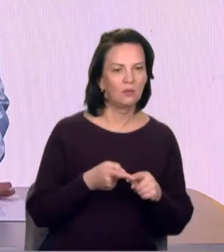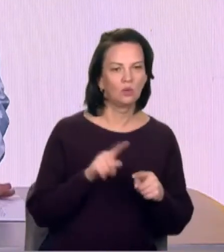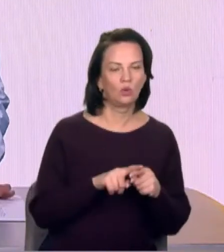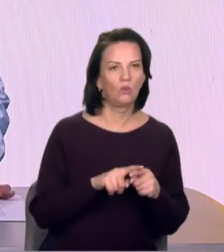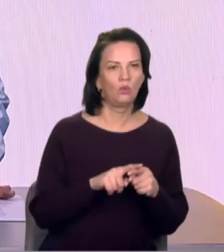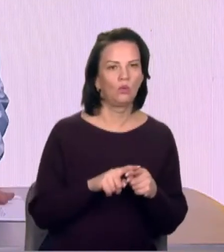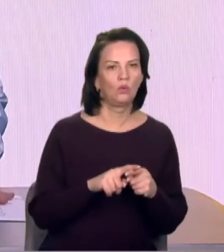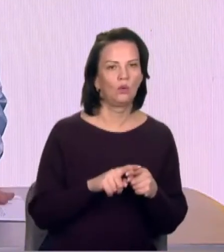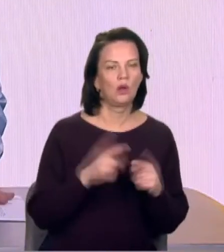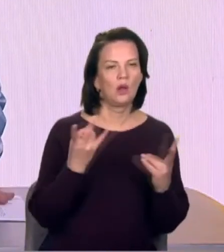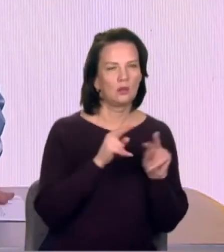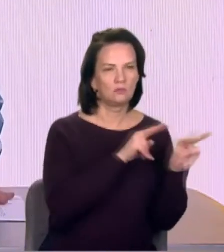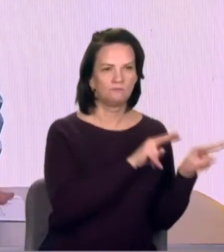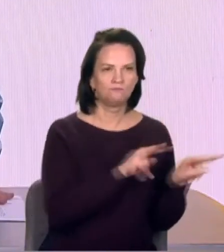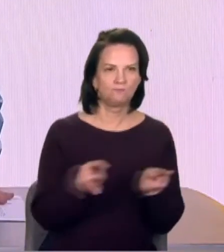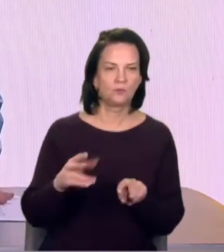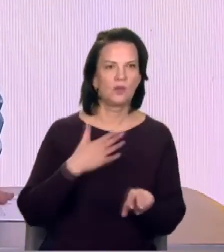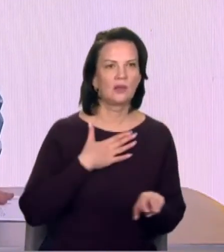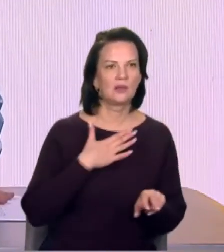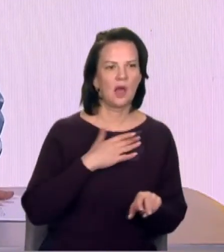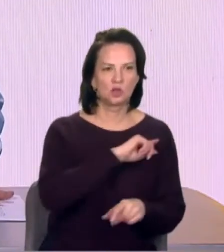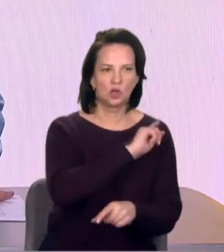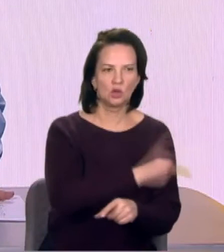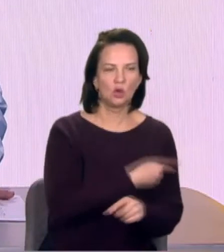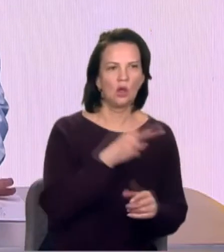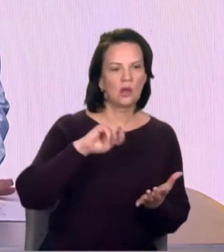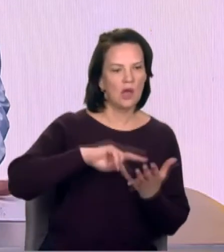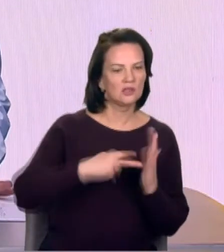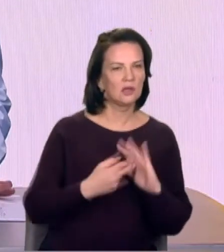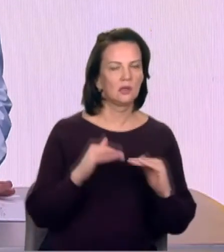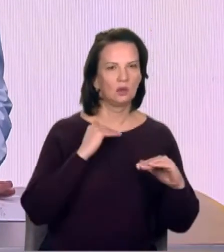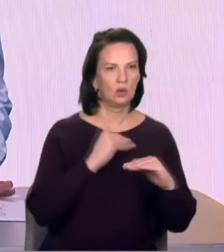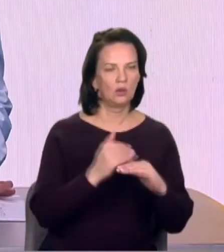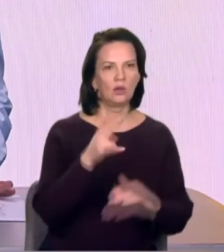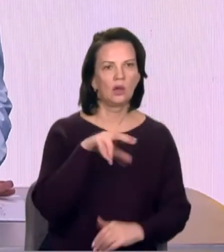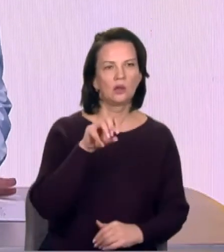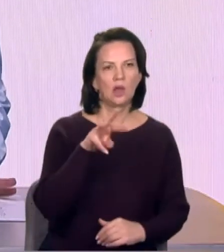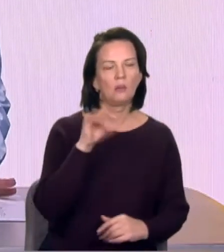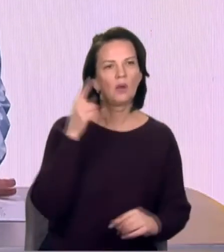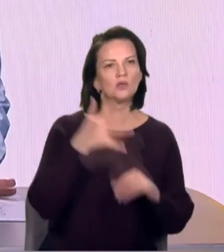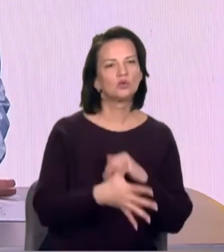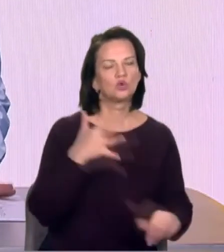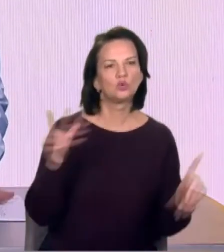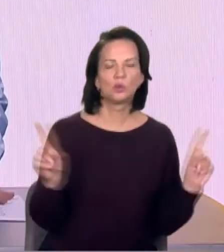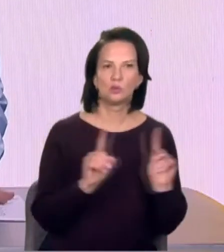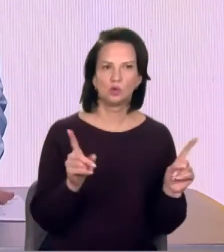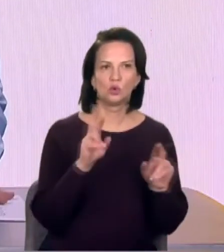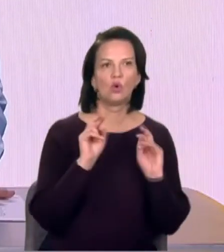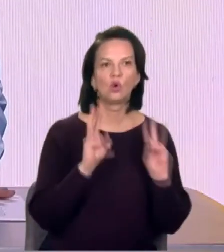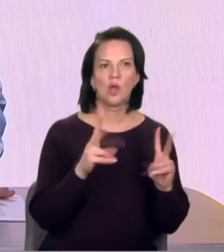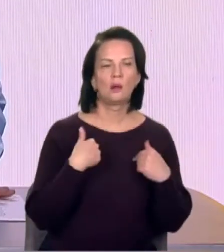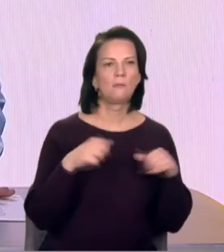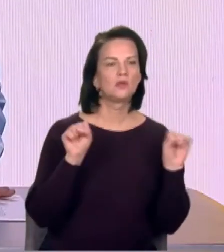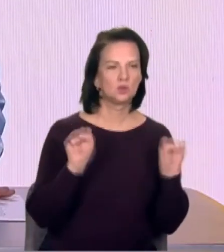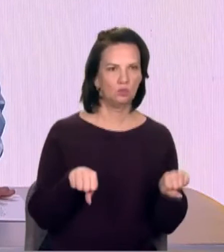зусилля на стратегічному рівні, де ми зрозуміємо, як ми зможемо розумно